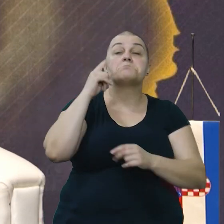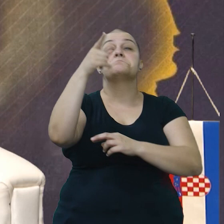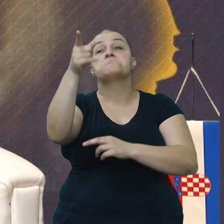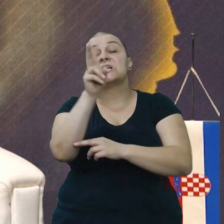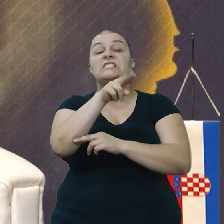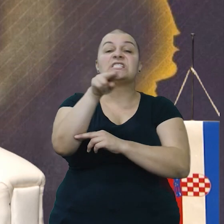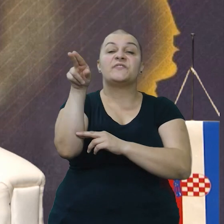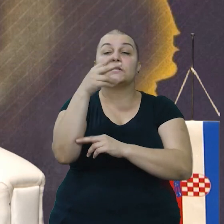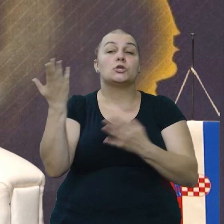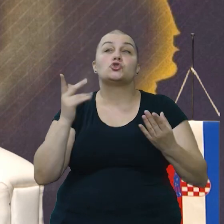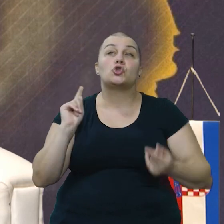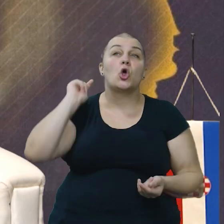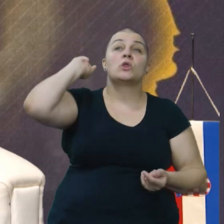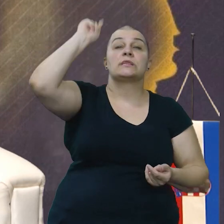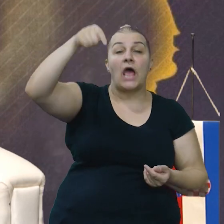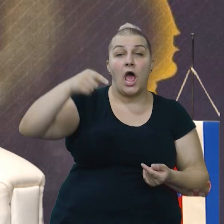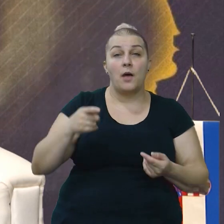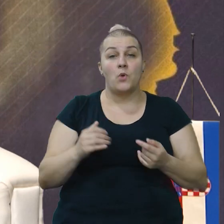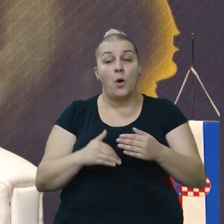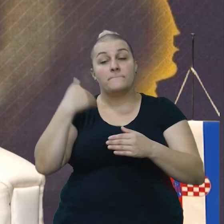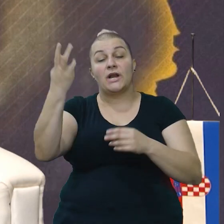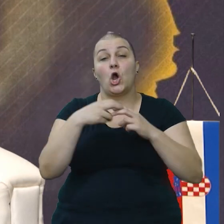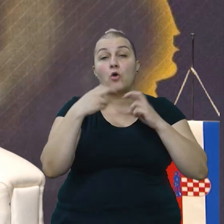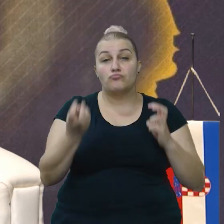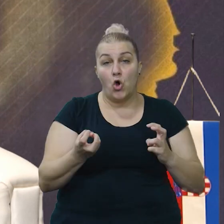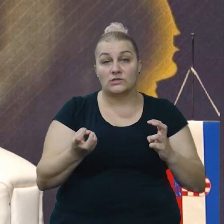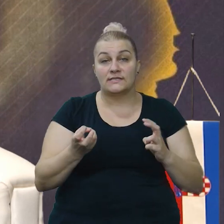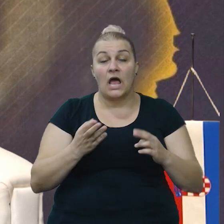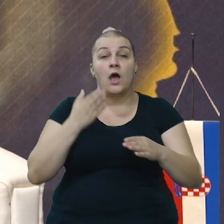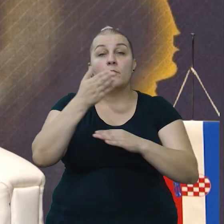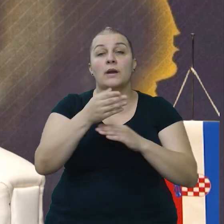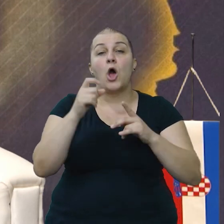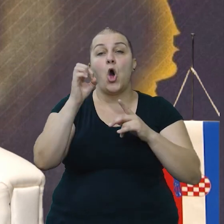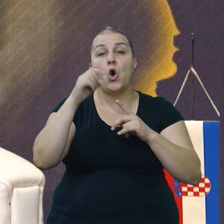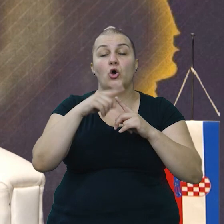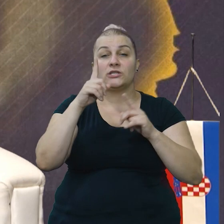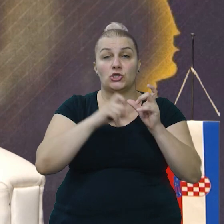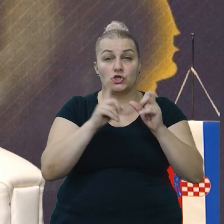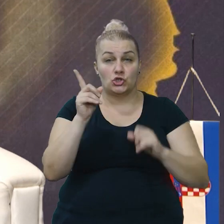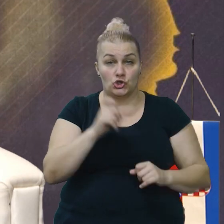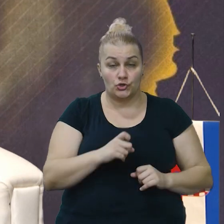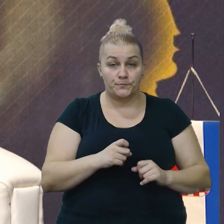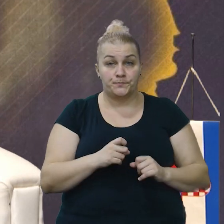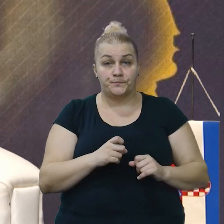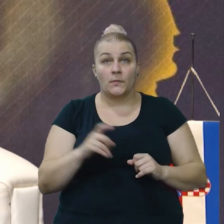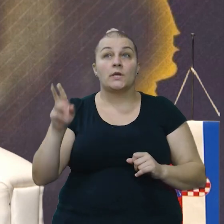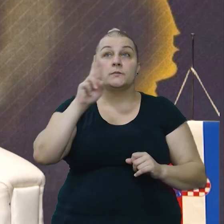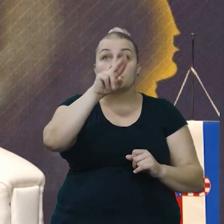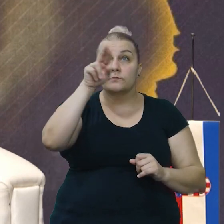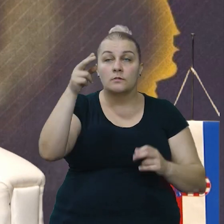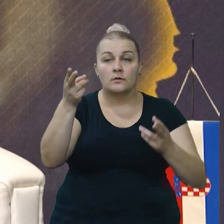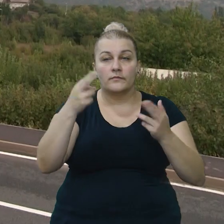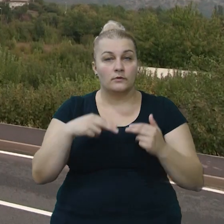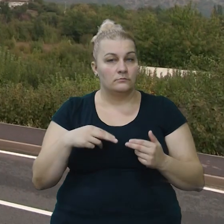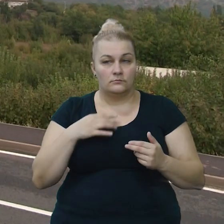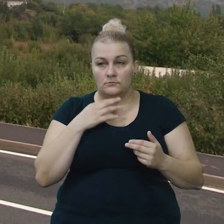šta se tamo nalazi priko mosta prema otišiću. Kad se je vraćao nazad, rekao je da ima tenkova